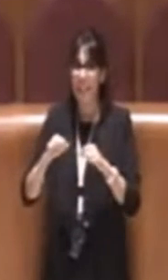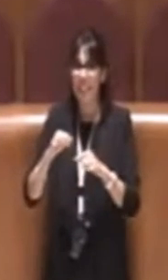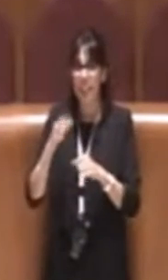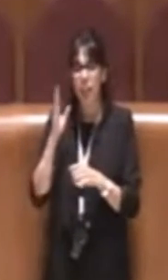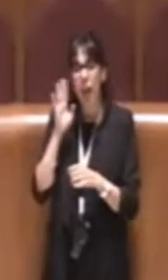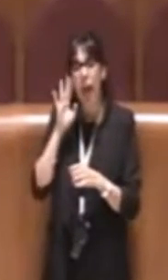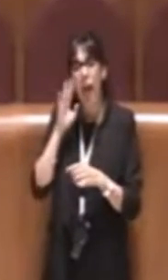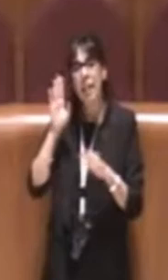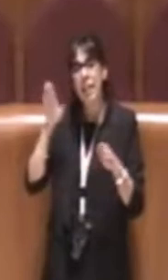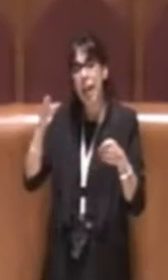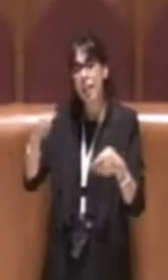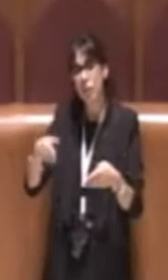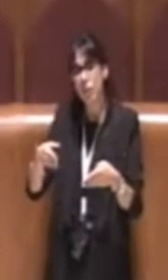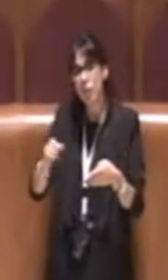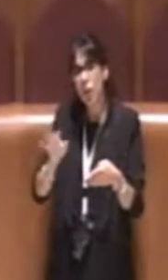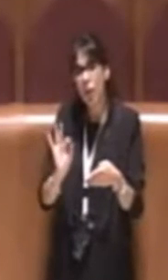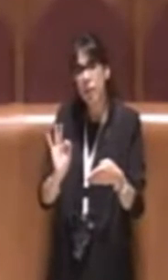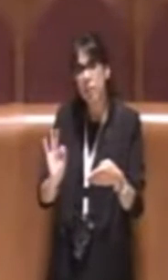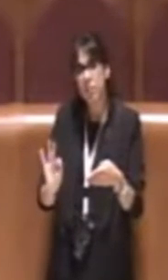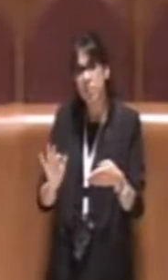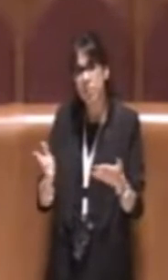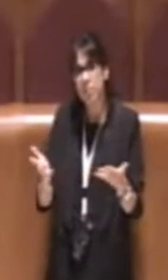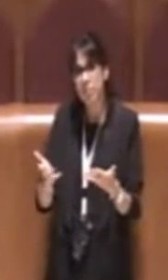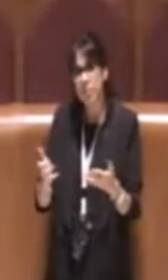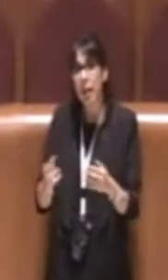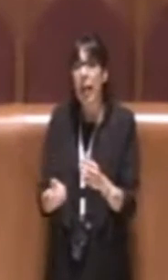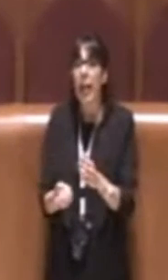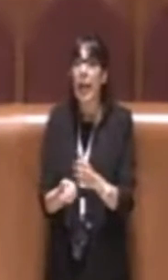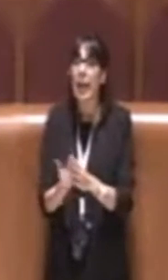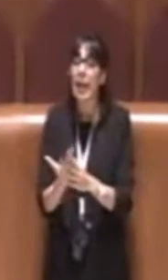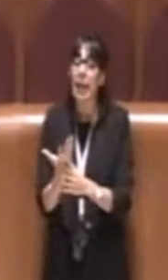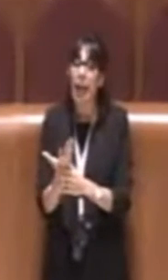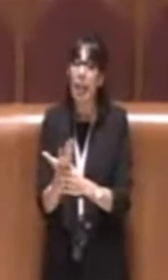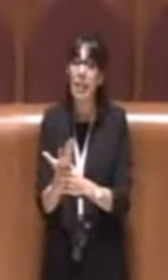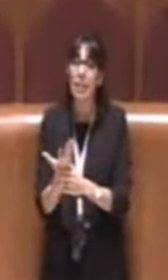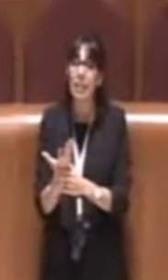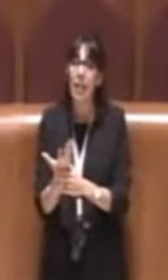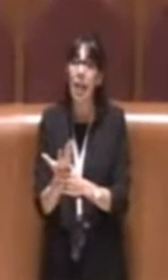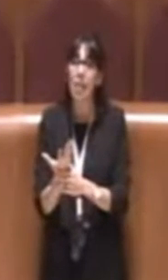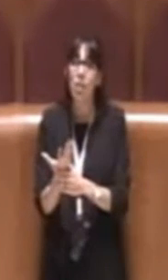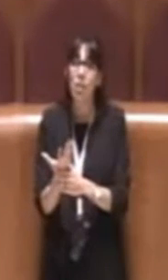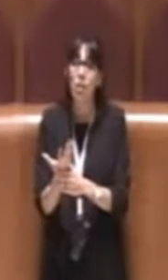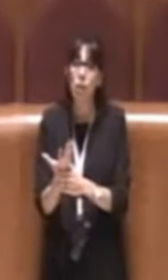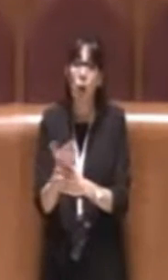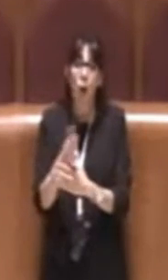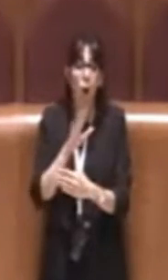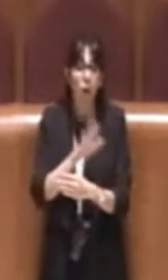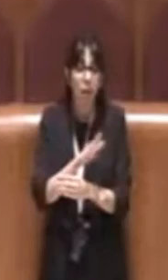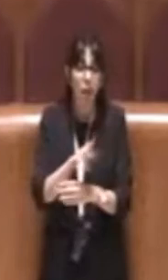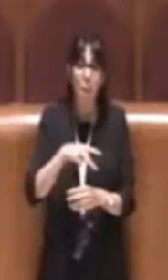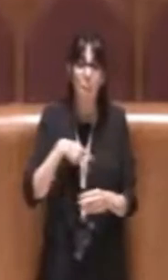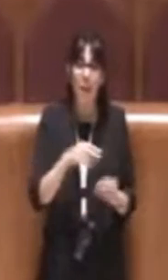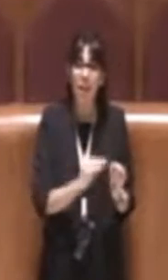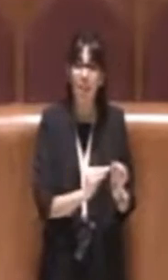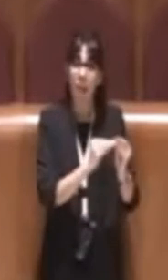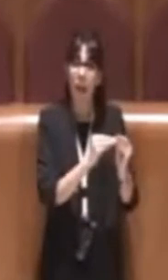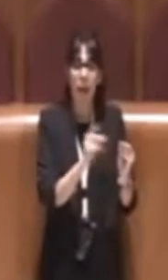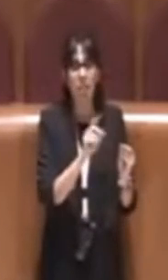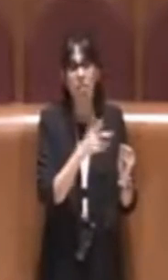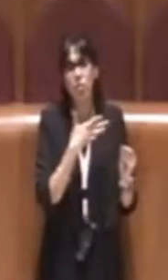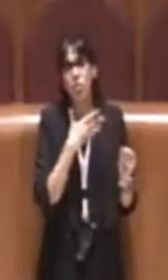sicuramente focalizzata non tanto sulla realizzazione dei comparti privati che hanno seguito già un loro